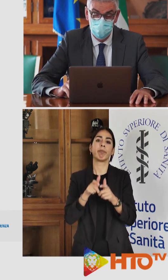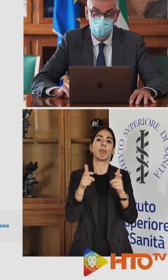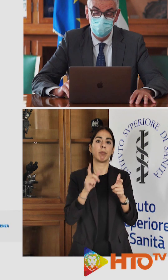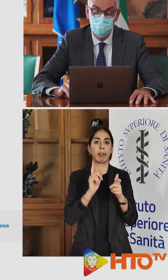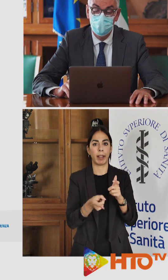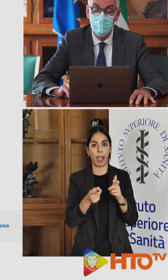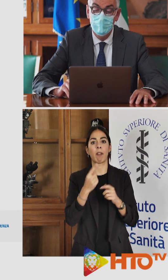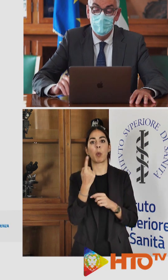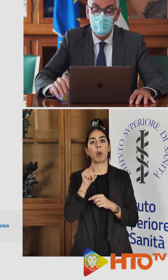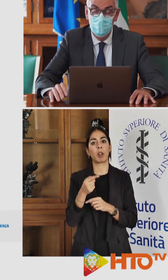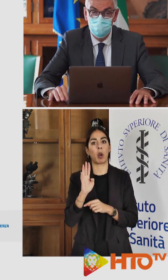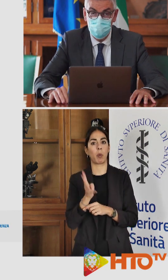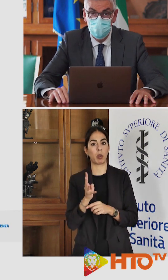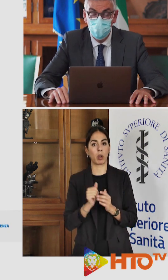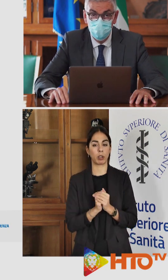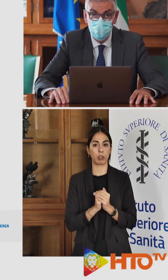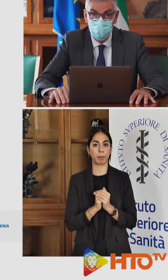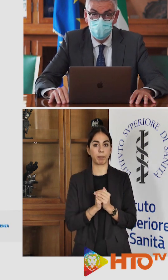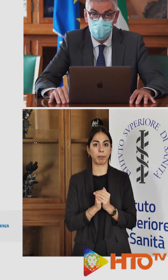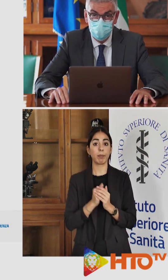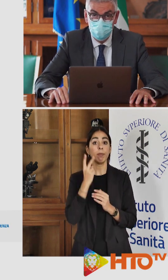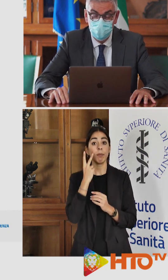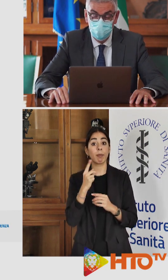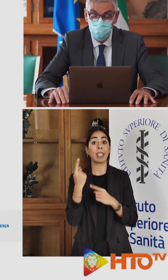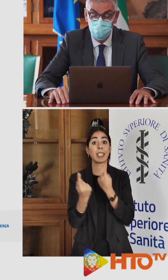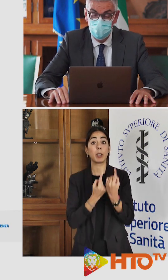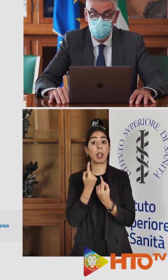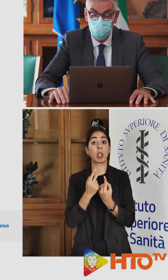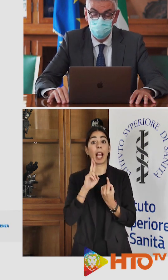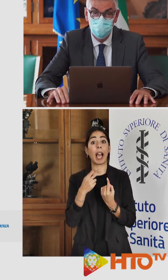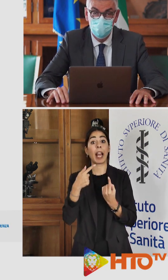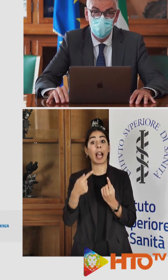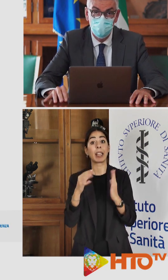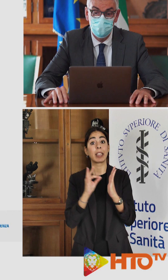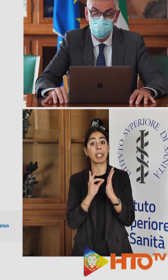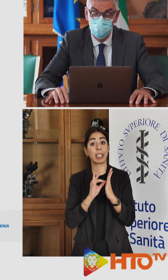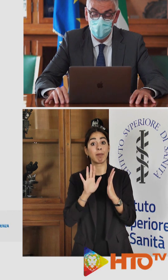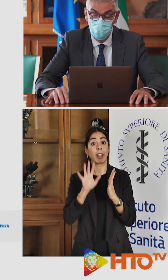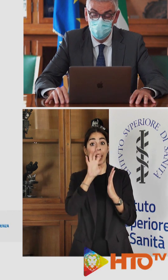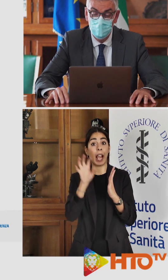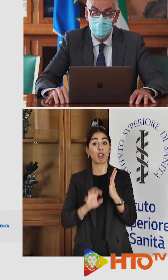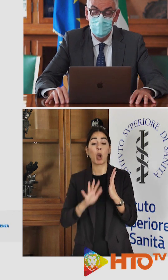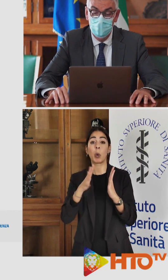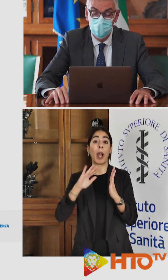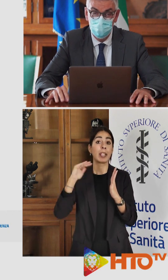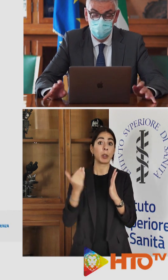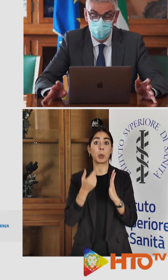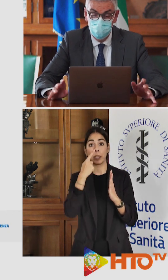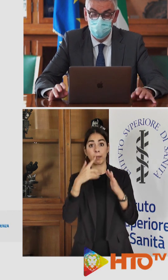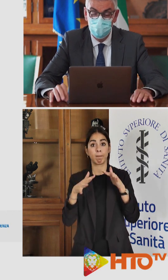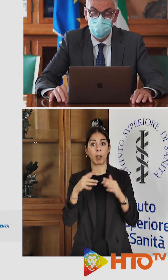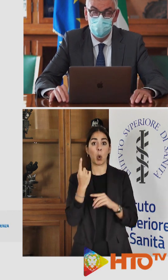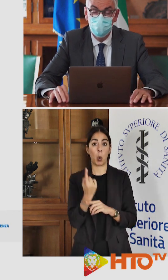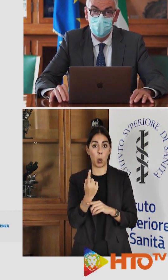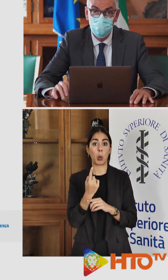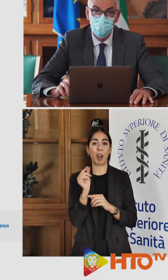.14. La situazione, come vedete, dell'RT delle regioni sono più o meno tutte intorno all'1, con intervalli